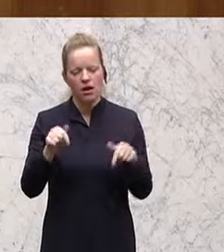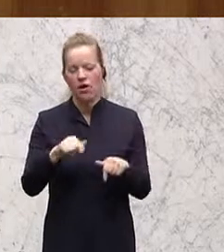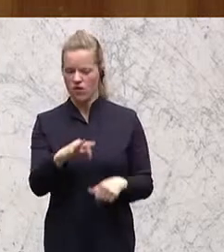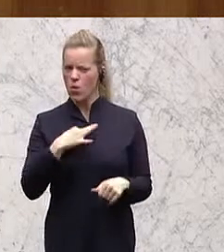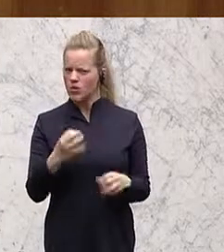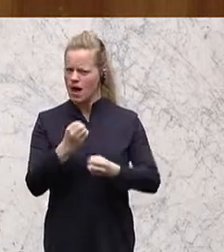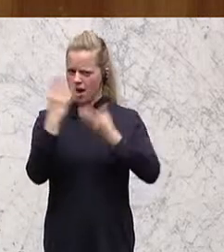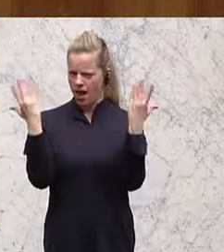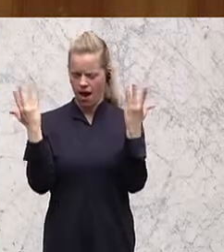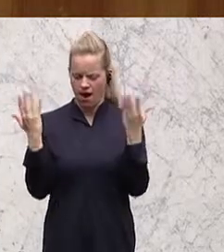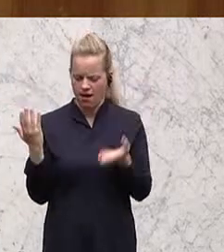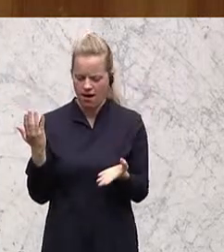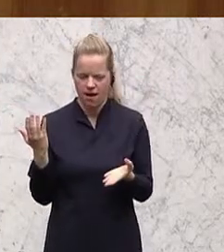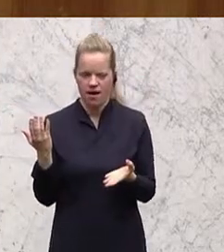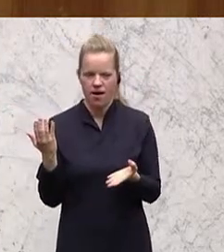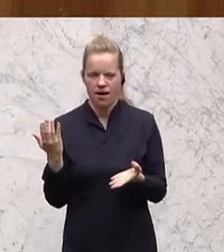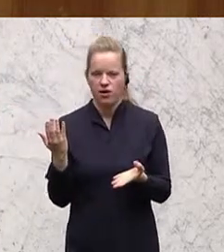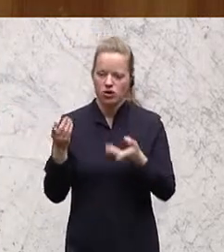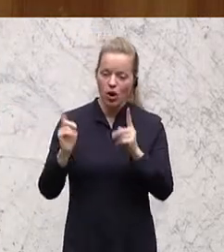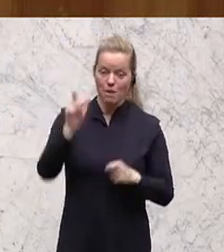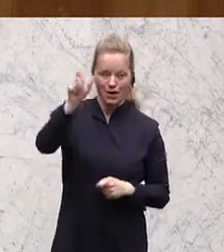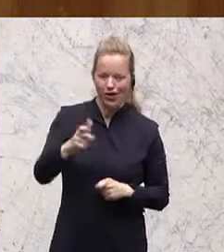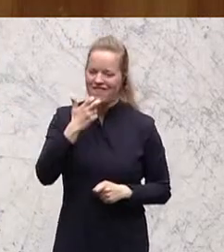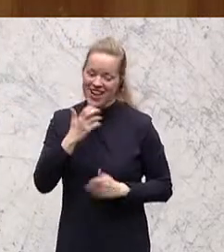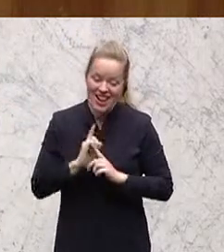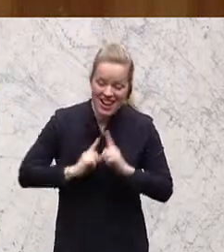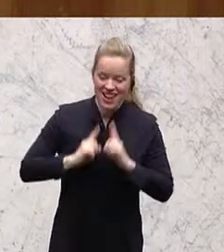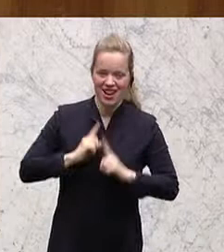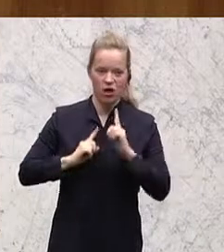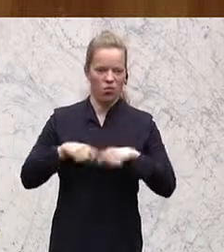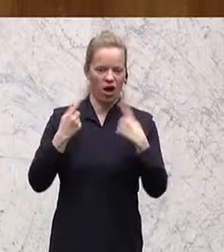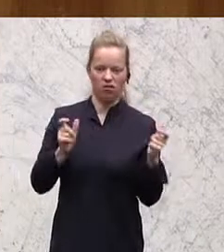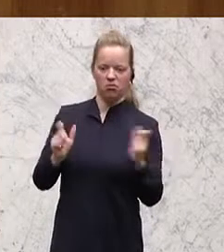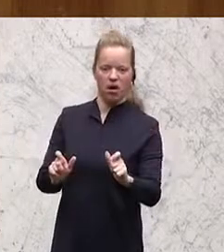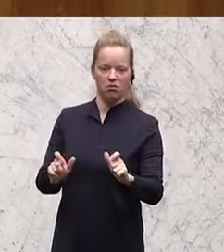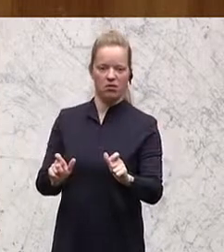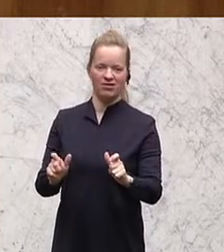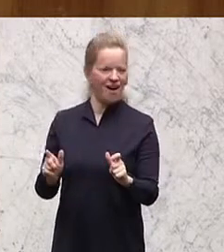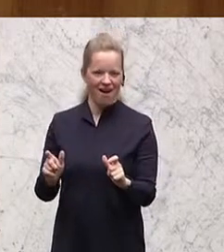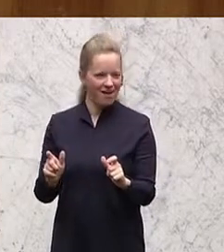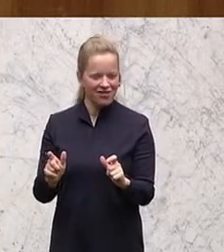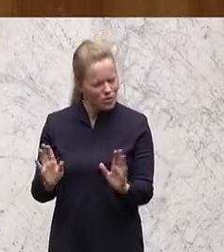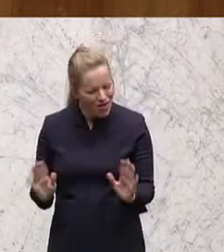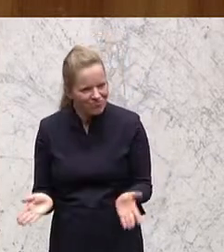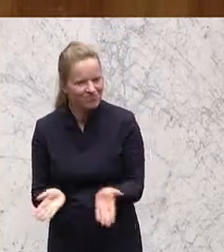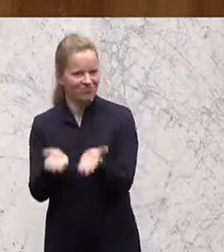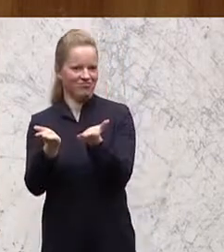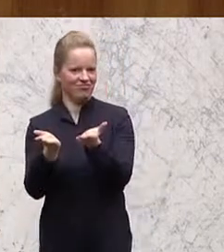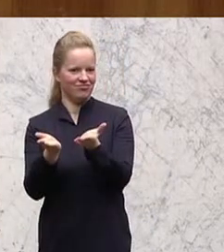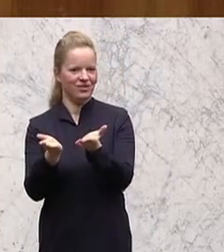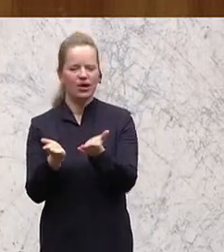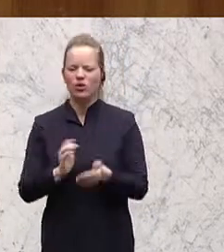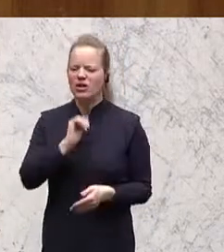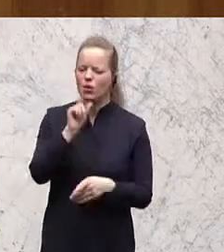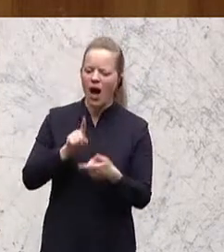niemand, der kann, soll am Studieren gehindert werden. Studieren ist nichts für jene, die einfach das Glück haben,